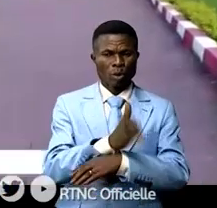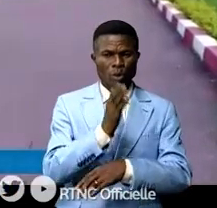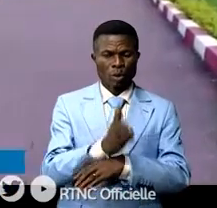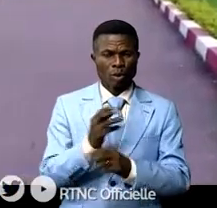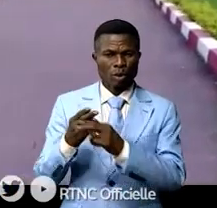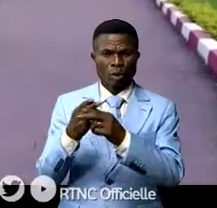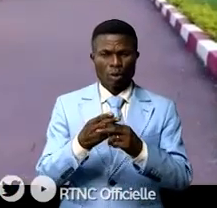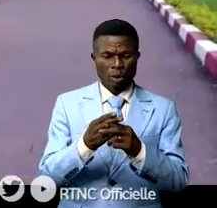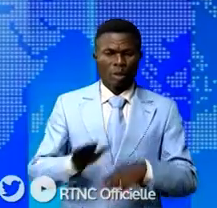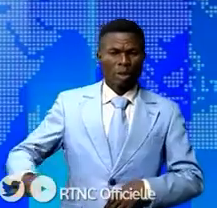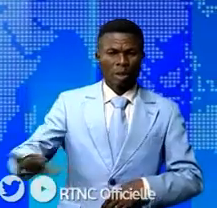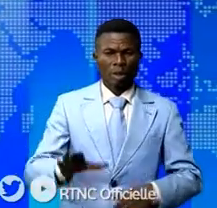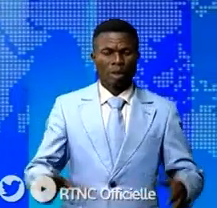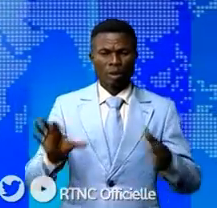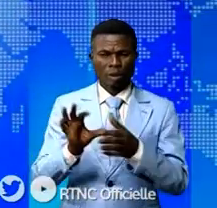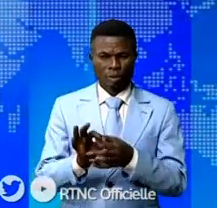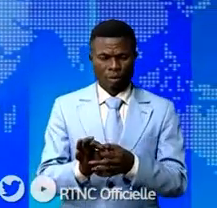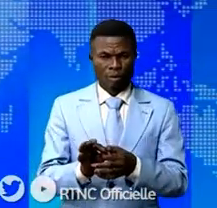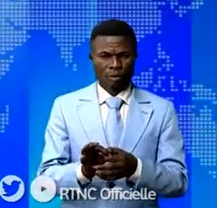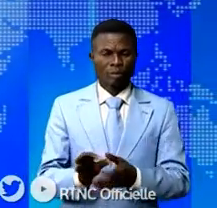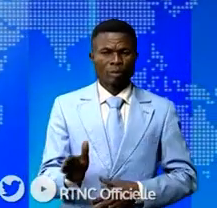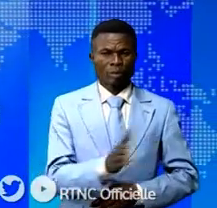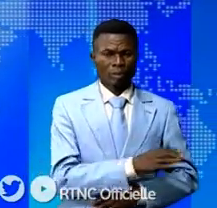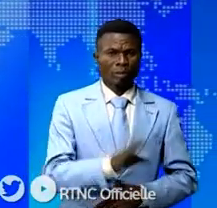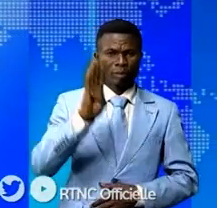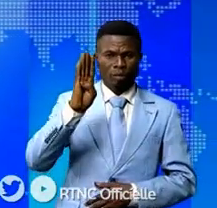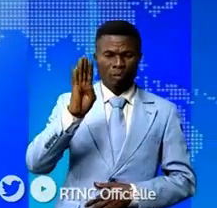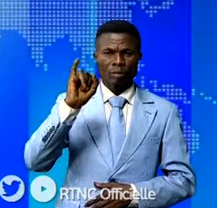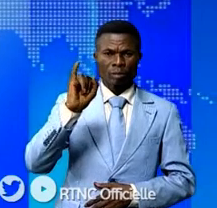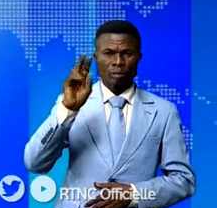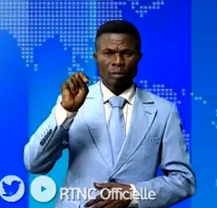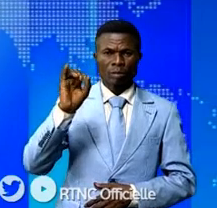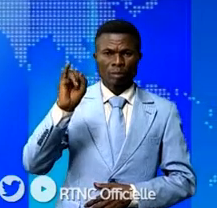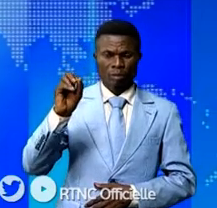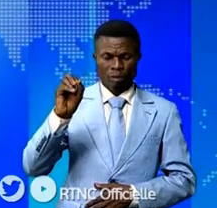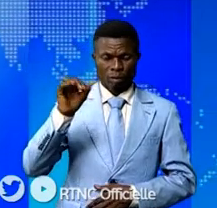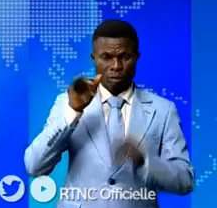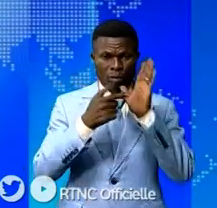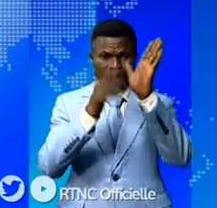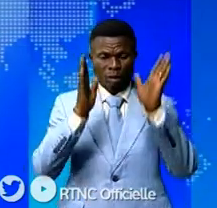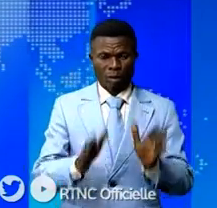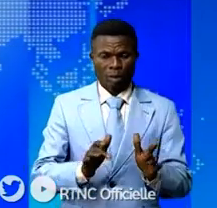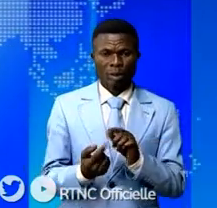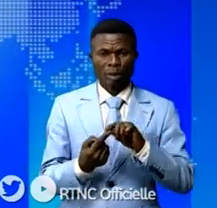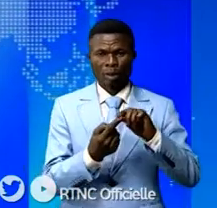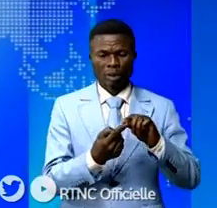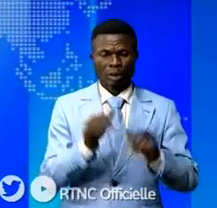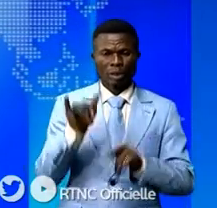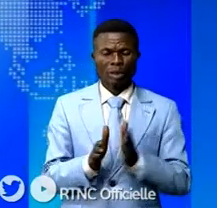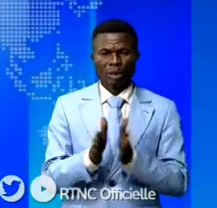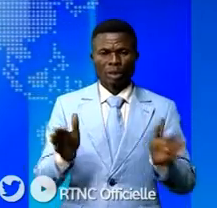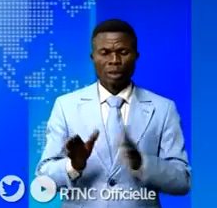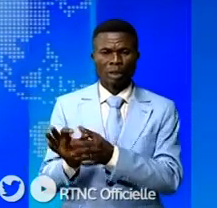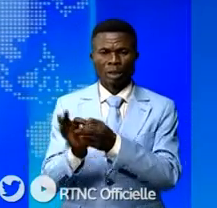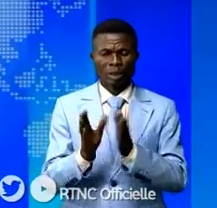de sécurité des Nations Unies. Bintou Keïta, représentant spécial du secrétaire général de l'ONU, nouvellement